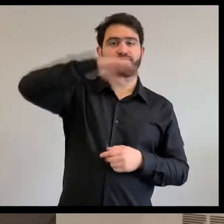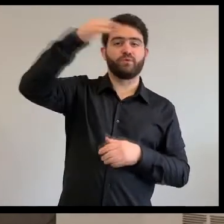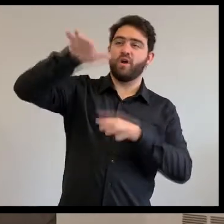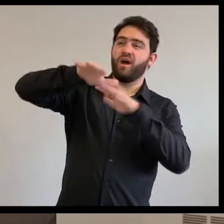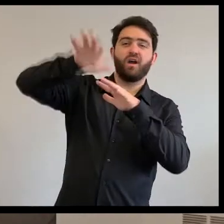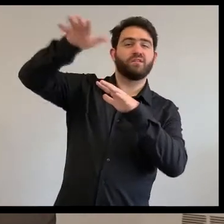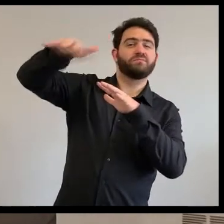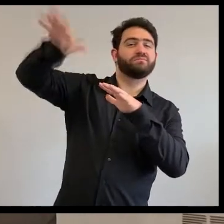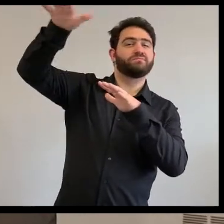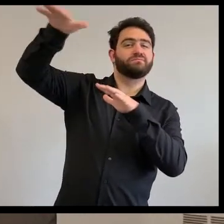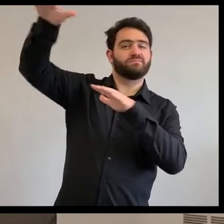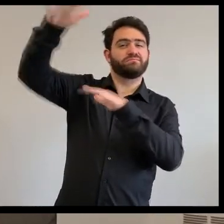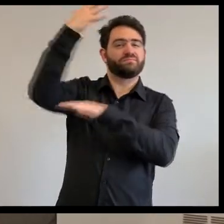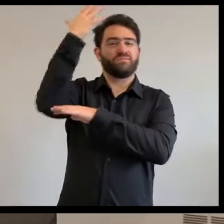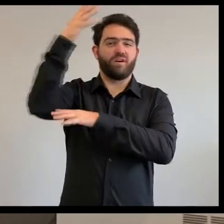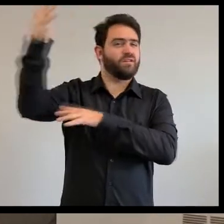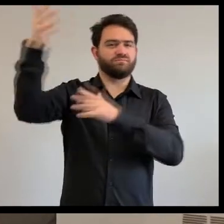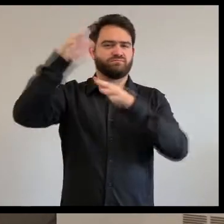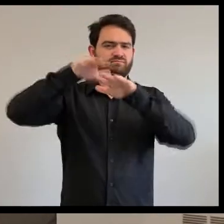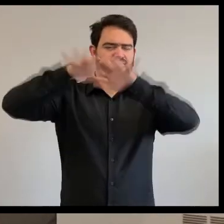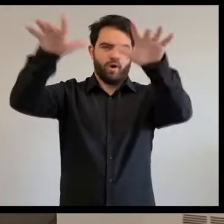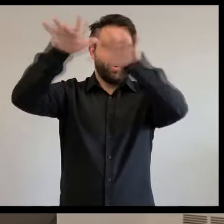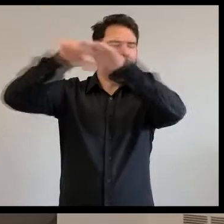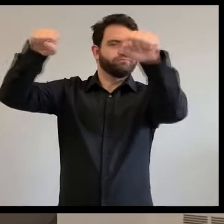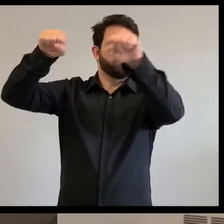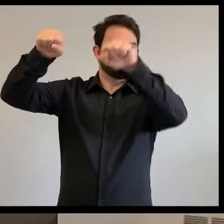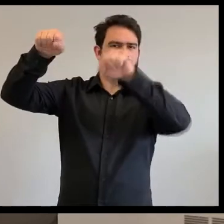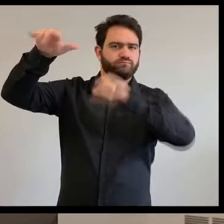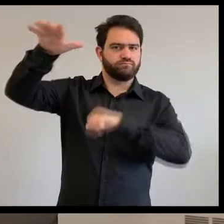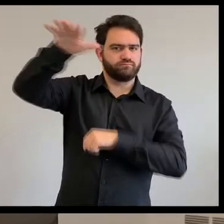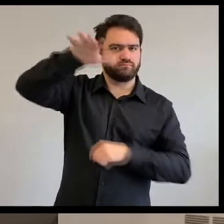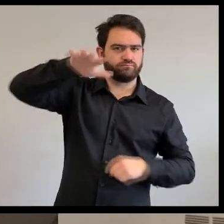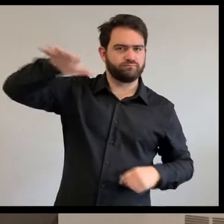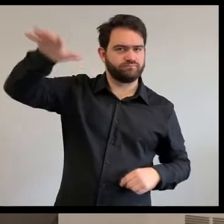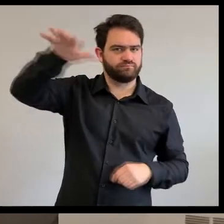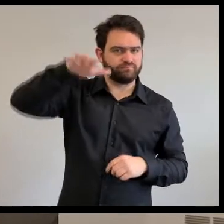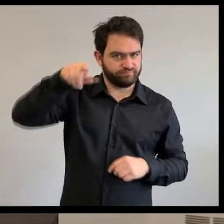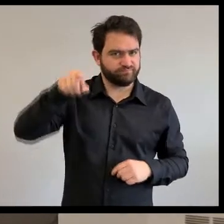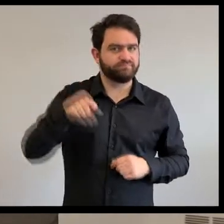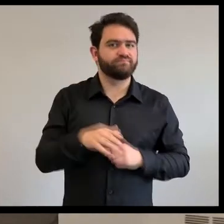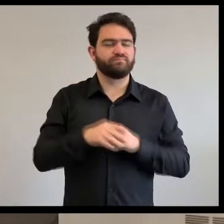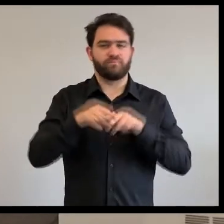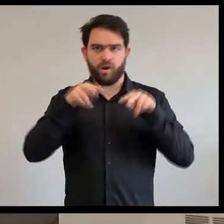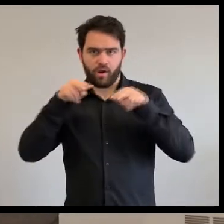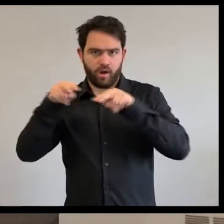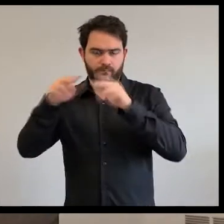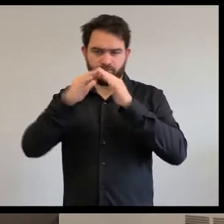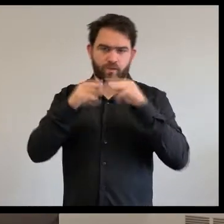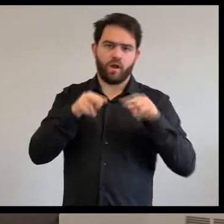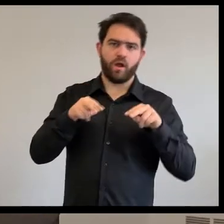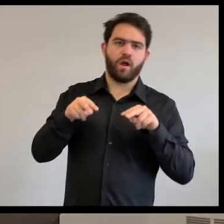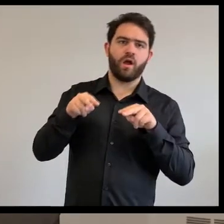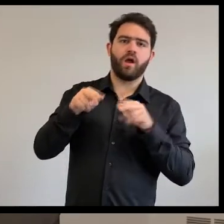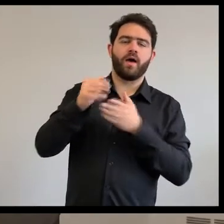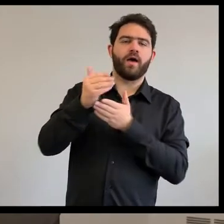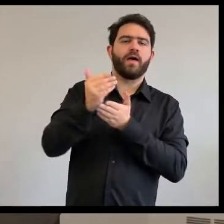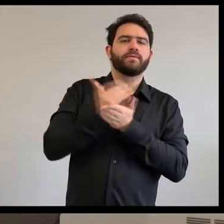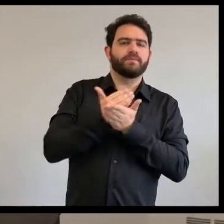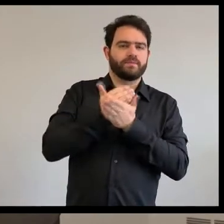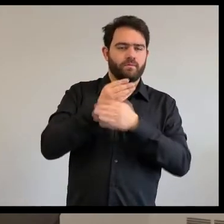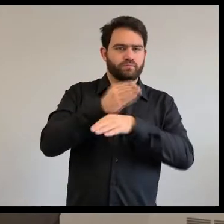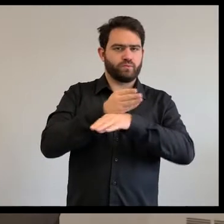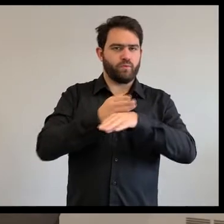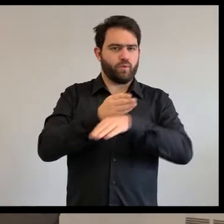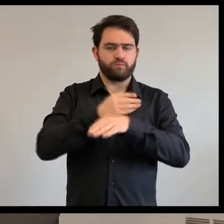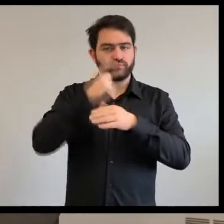il n a plus d'arbres. Il y a des clarières dans la montagne. Et les choirs, pour garder le feu allumé, ils ajoutent de bois les